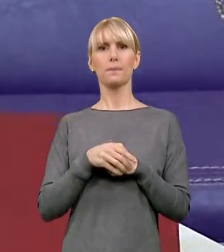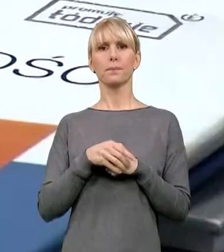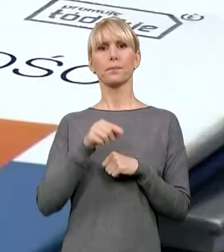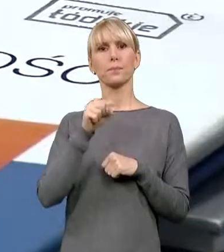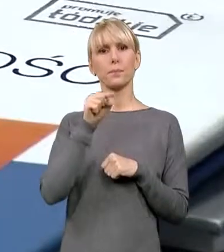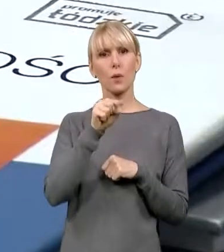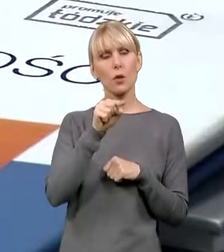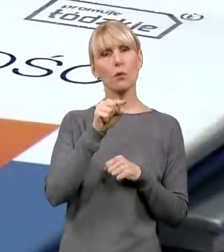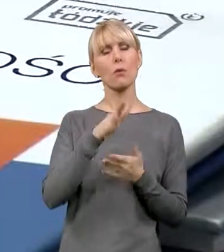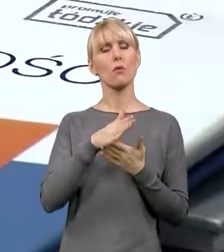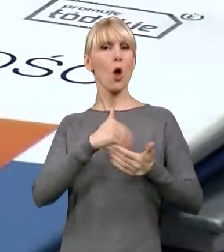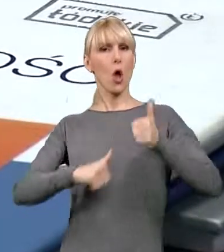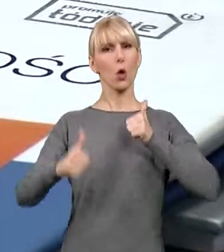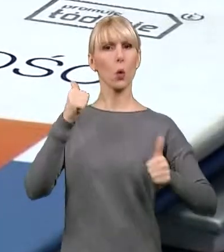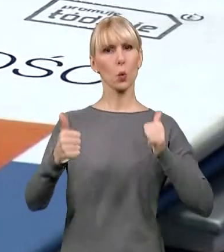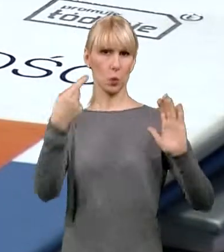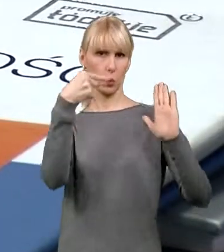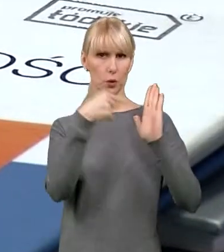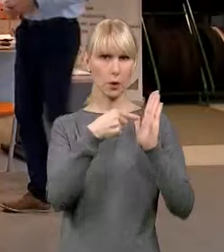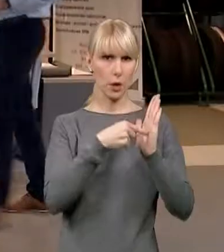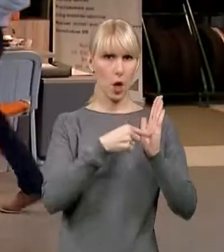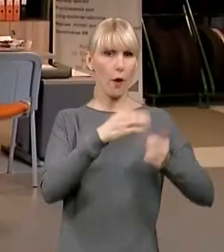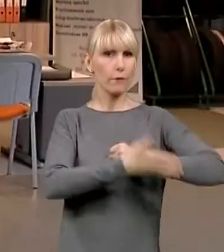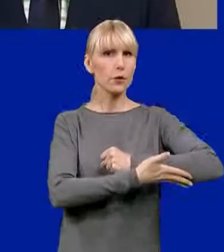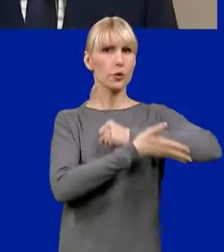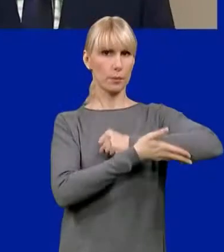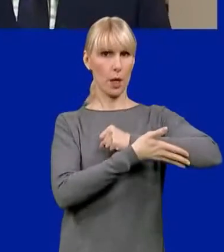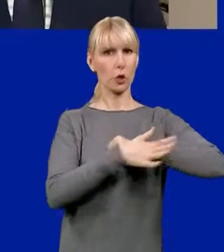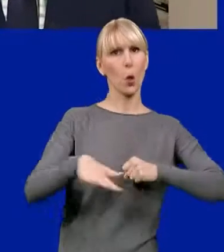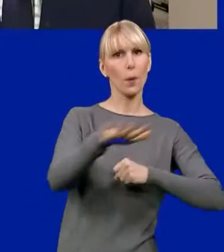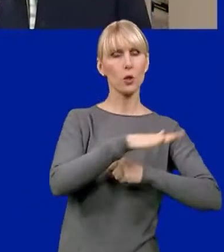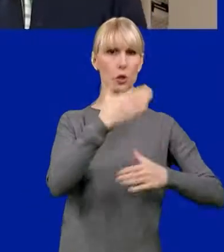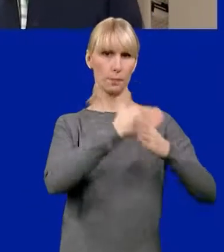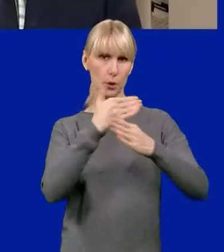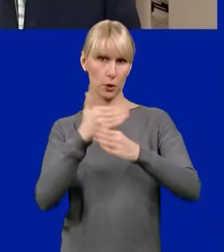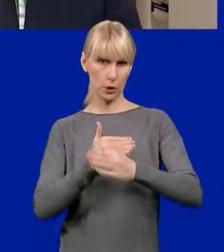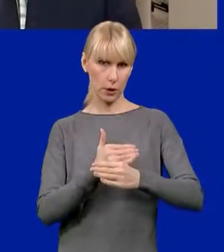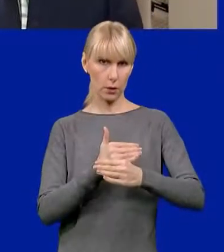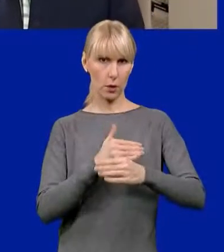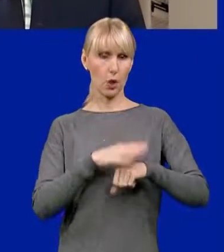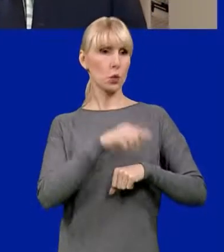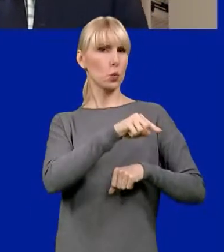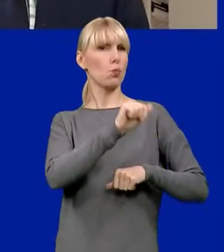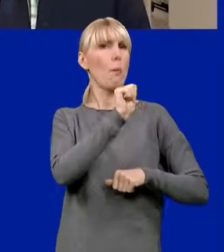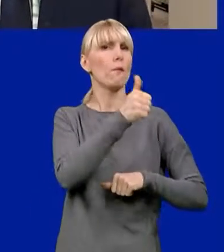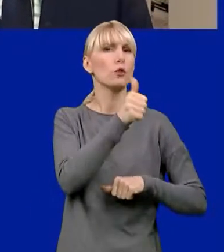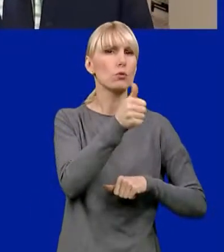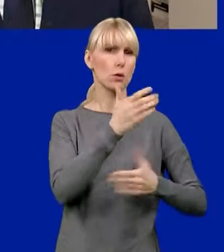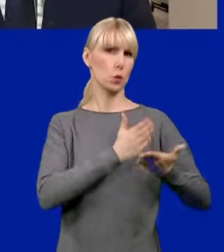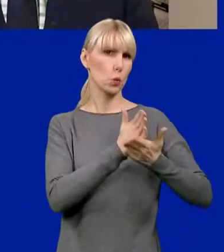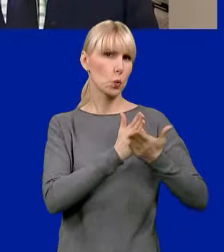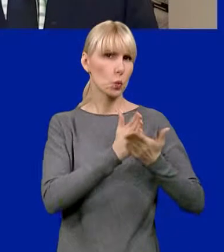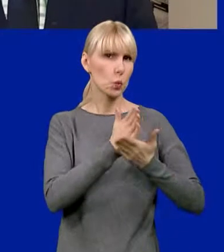I to będą konkursy dotyczące wsparcia dla instytucji otoczenia biznesu, gdzie profesjonalizacja usług